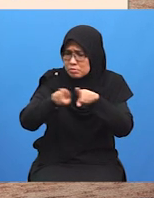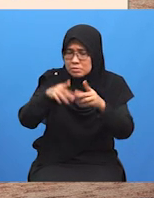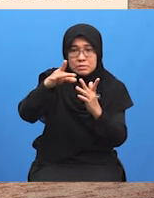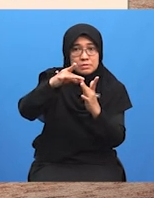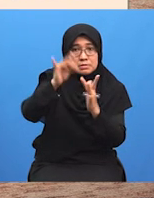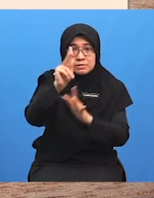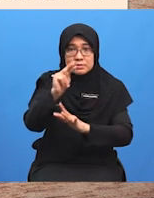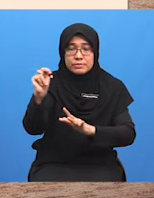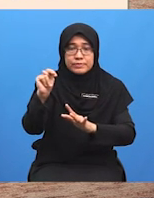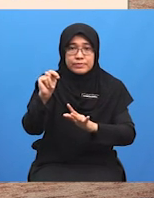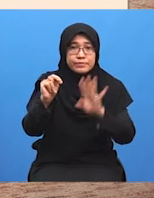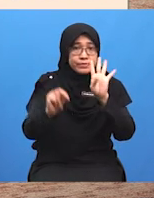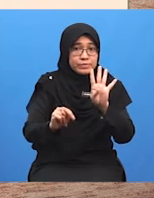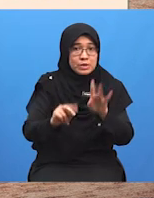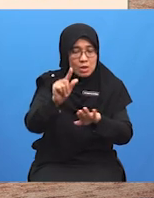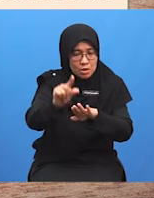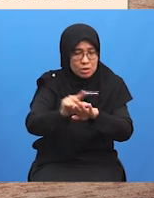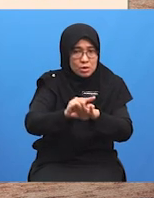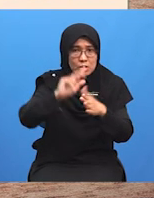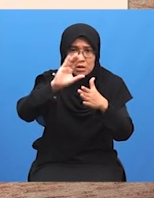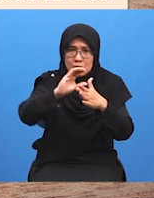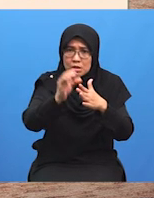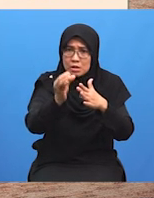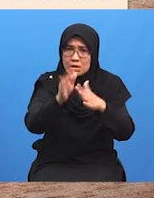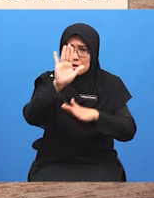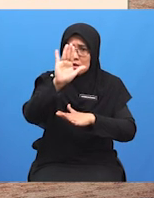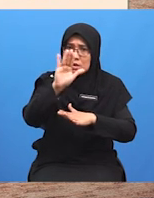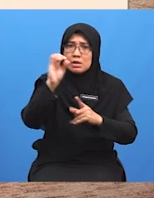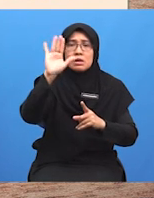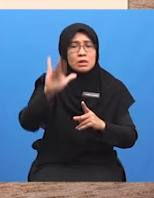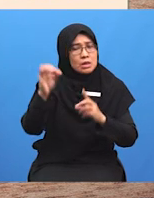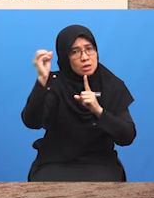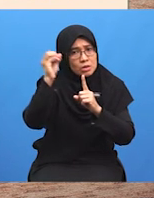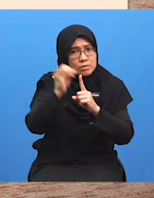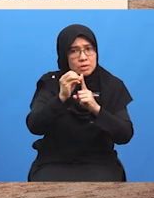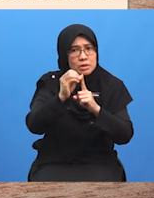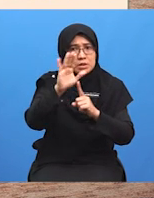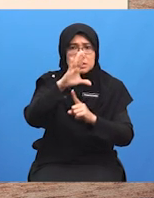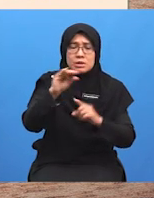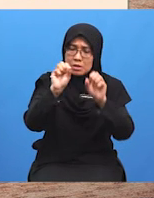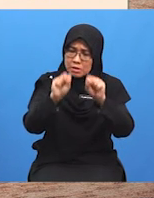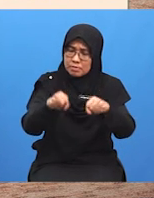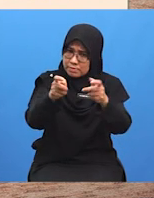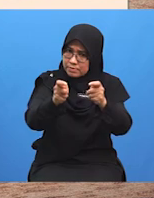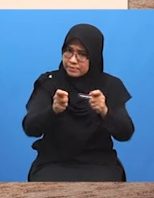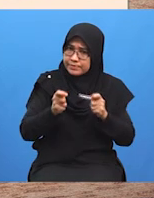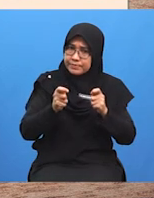pelbagai pilihan Yang keempat, guna kriteria objektif dan boleh diterima